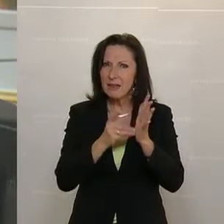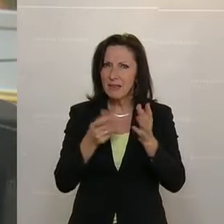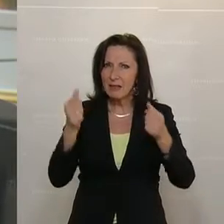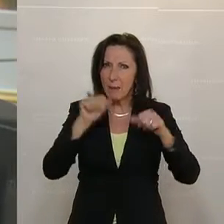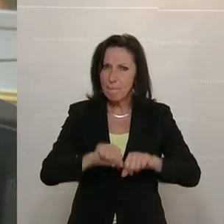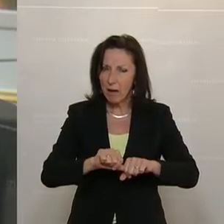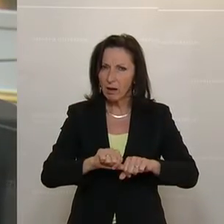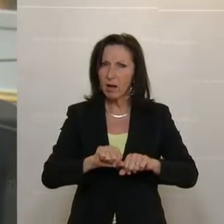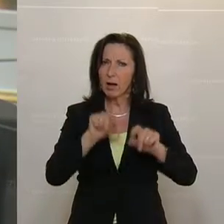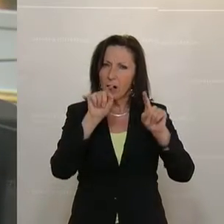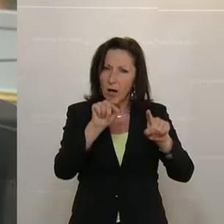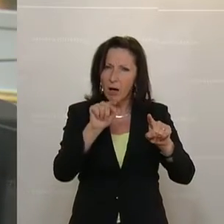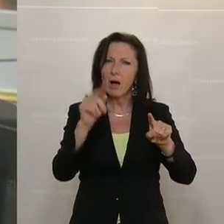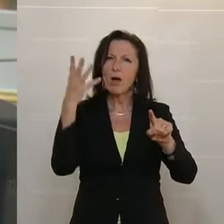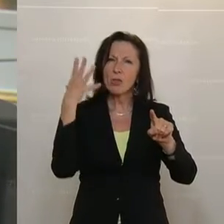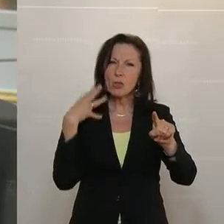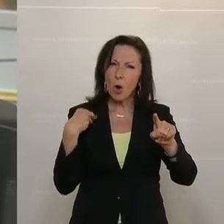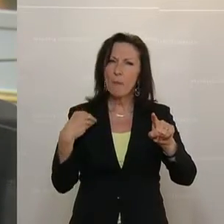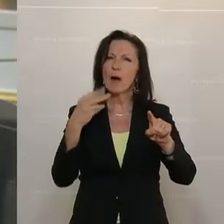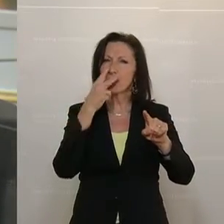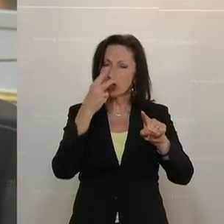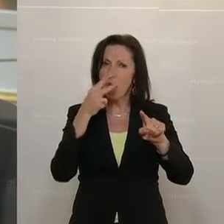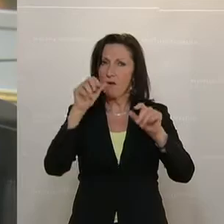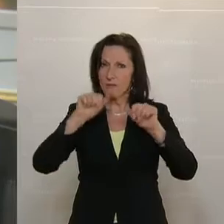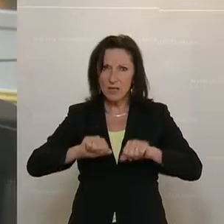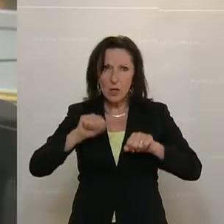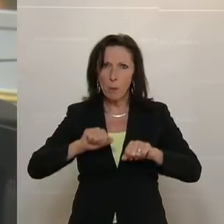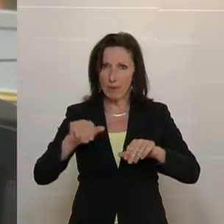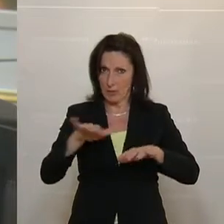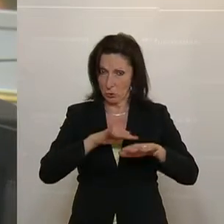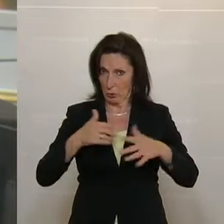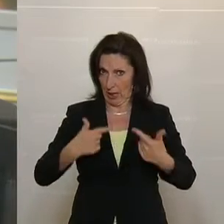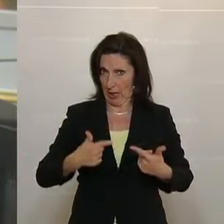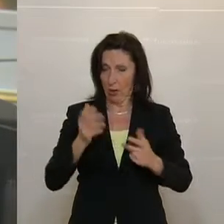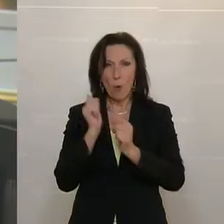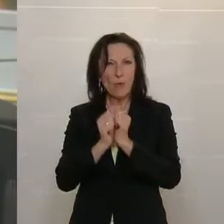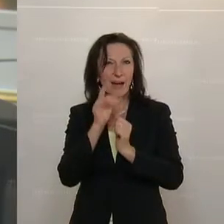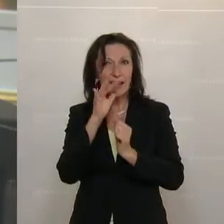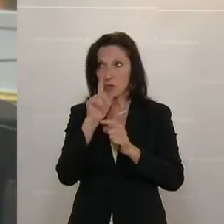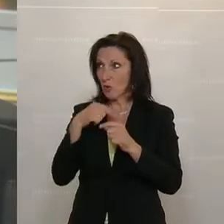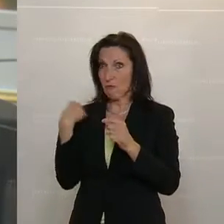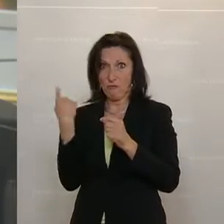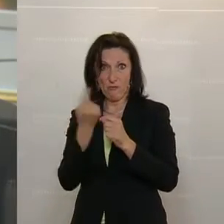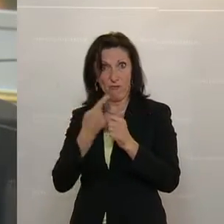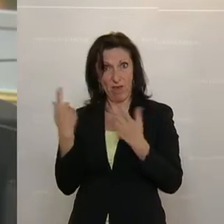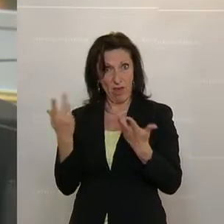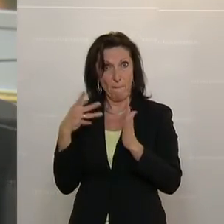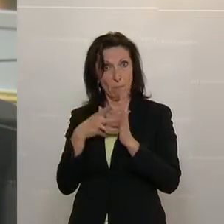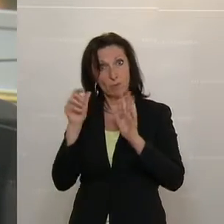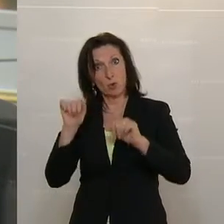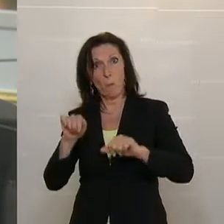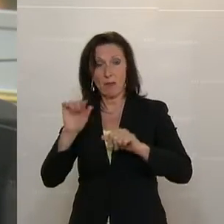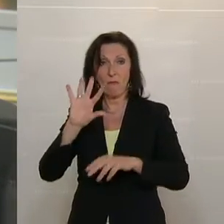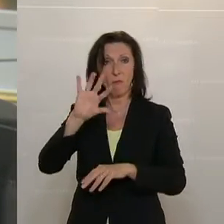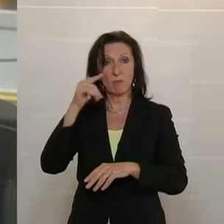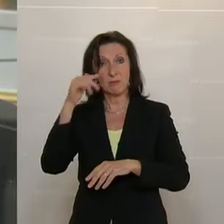noch miterledigen könnte. Und was die Prüfkompetenz des Rechnungshofes selbst betrifft, zu Unternehmen mit 25